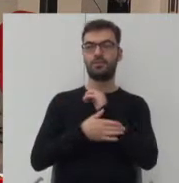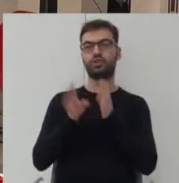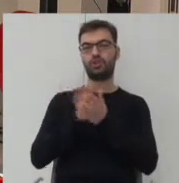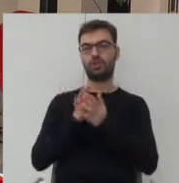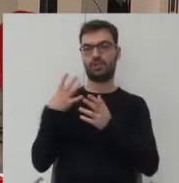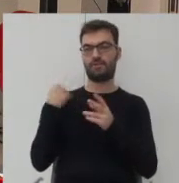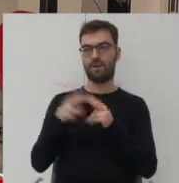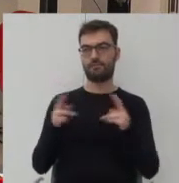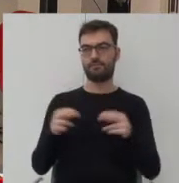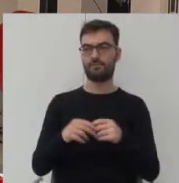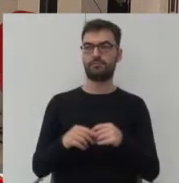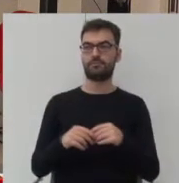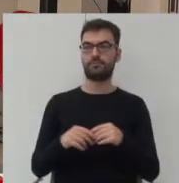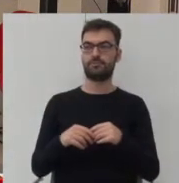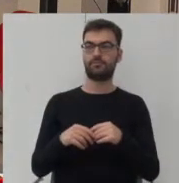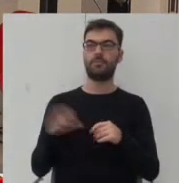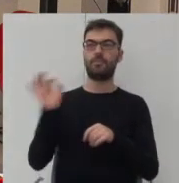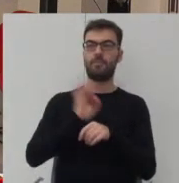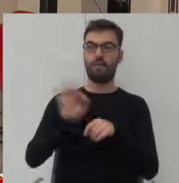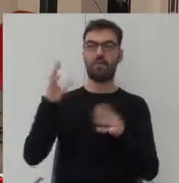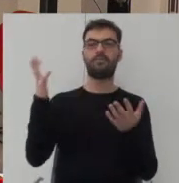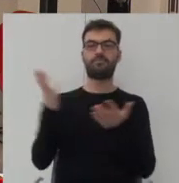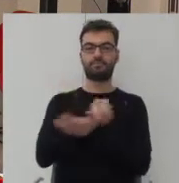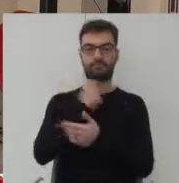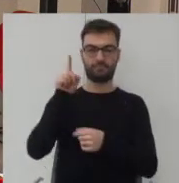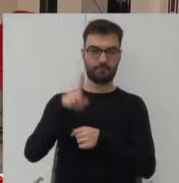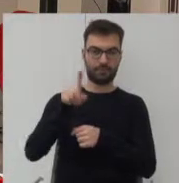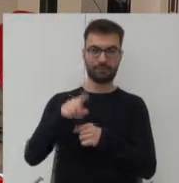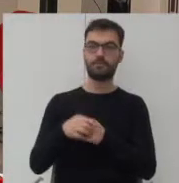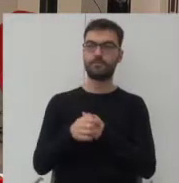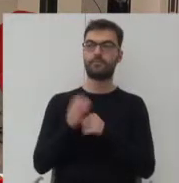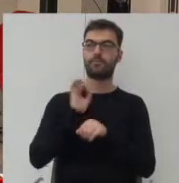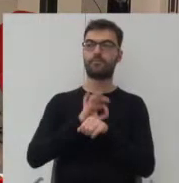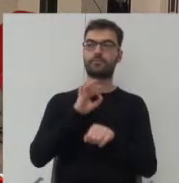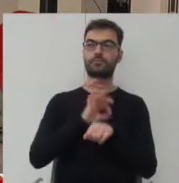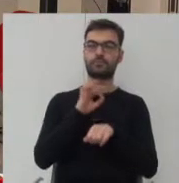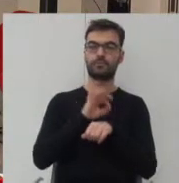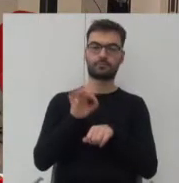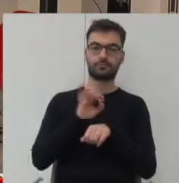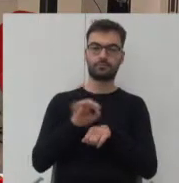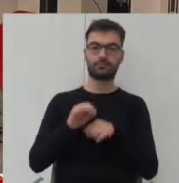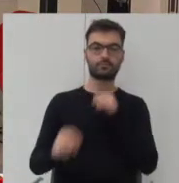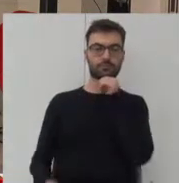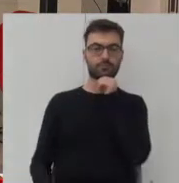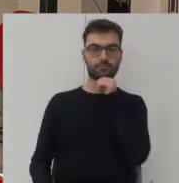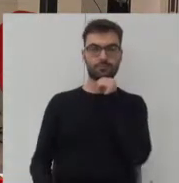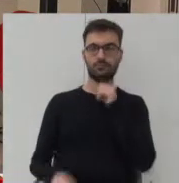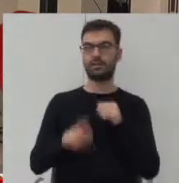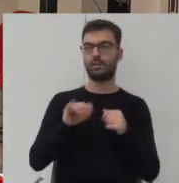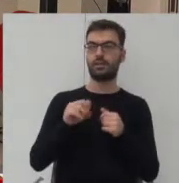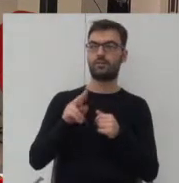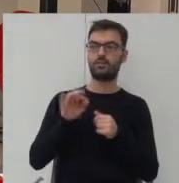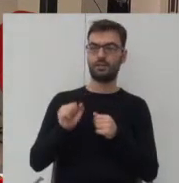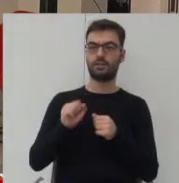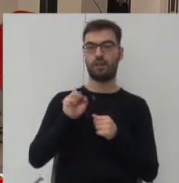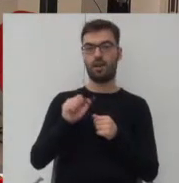dziewiętniastowiecznych. Projekt, który wygrał tę koncepcję, jest to właśnie Richti Arja, on